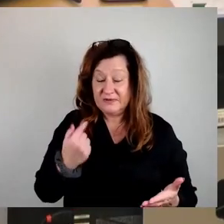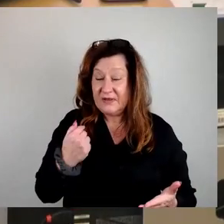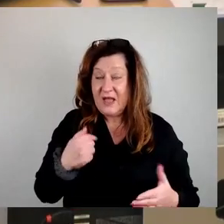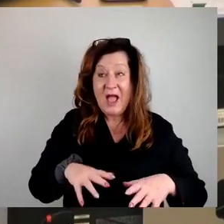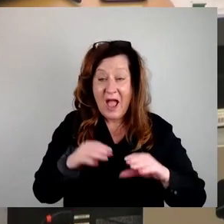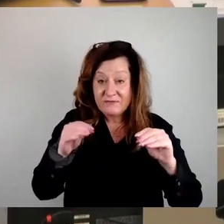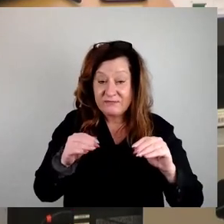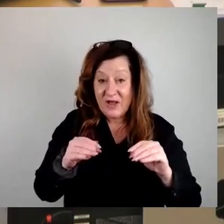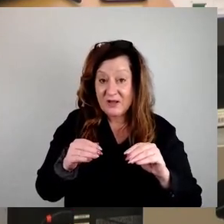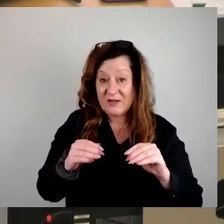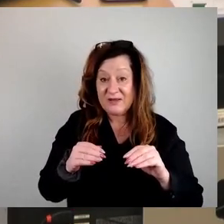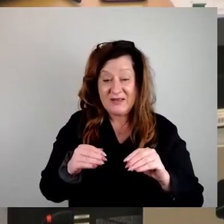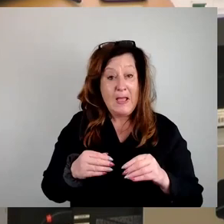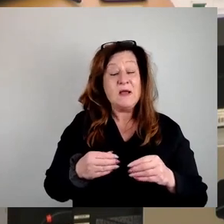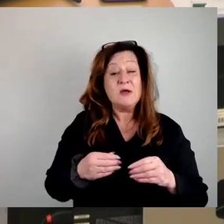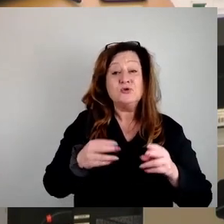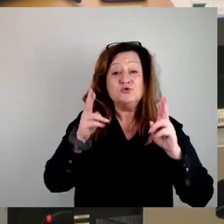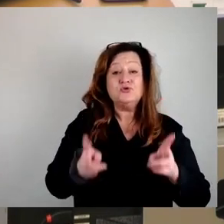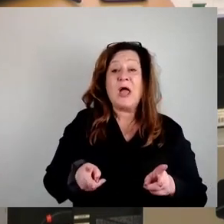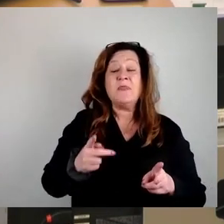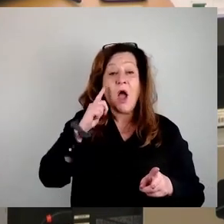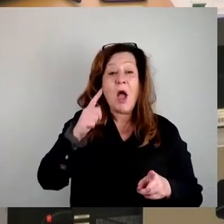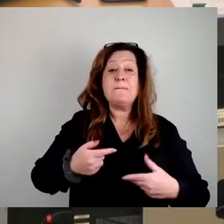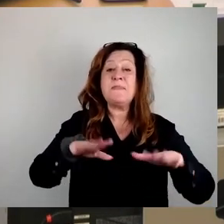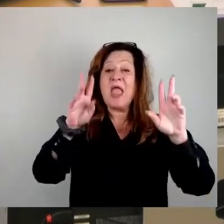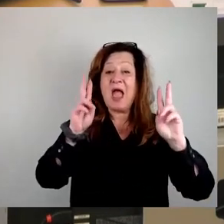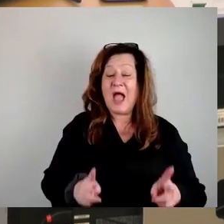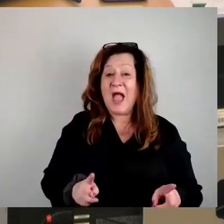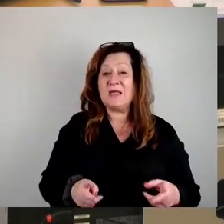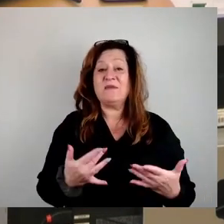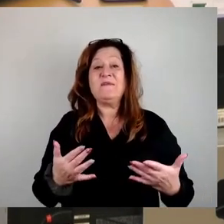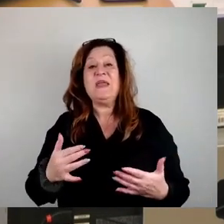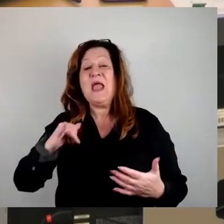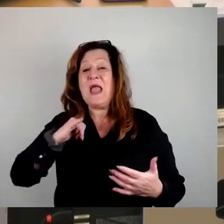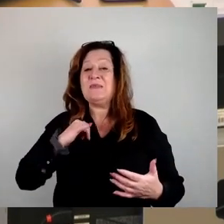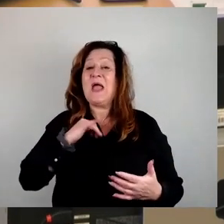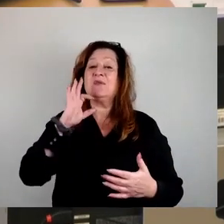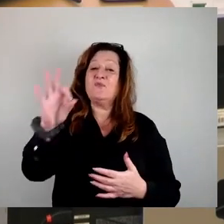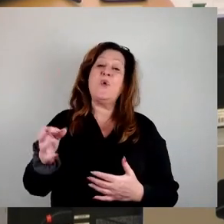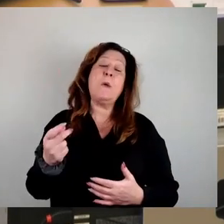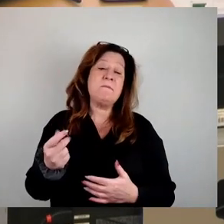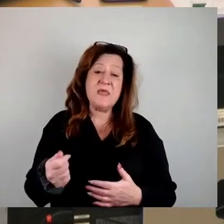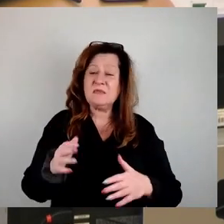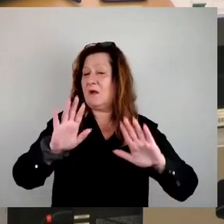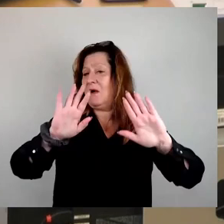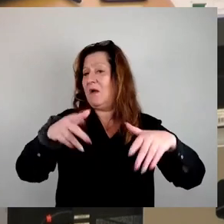Mehrheit dieses Stadtrates, die ja so tut, als ob sie im Interesse der Mieterinnen und Mieter, ich dann auch im Grunde genommen immer wieder diese